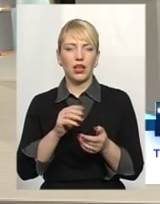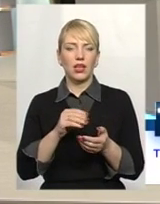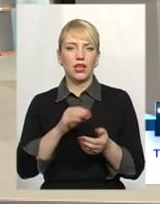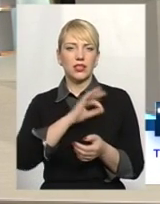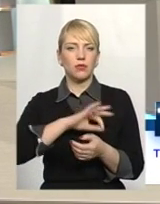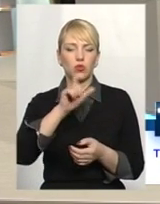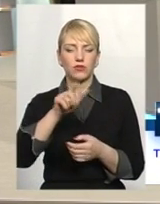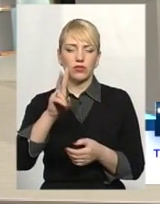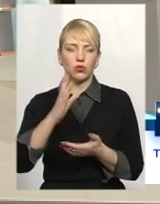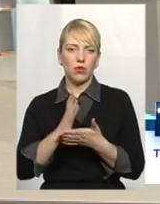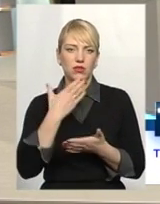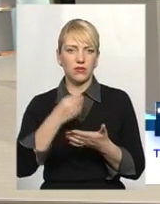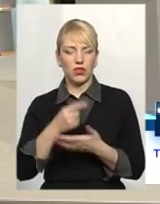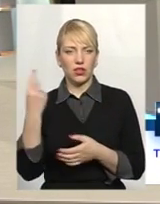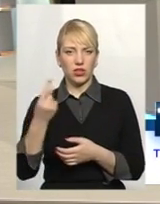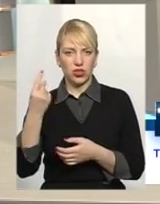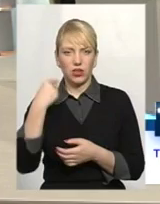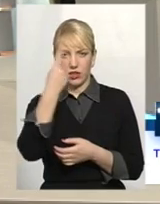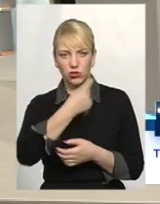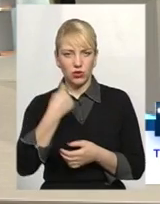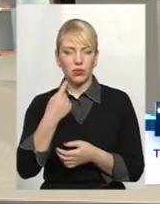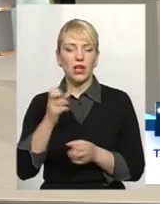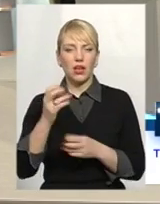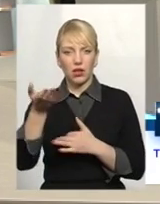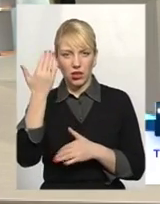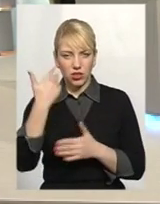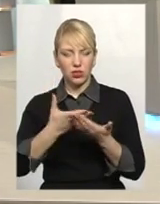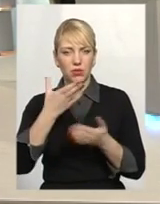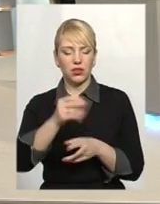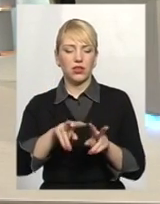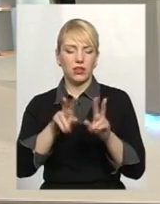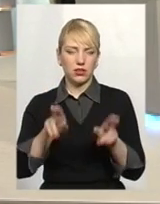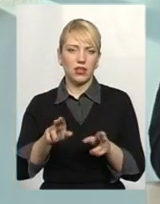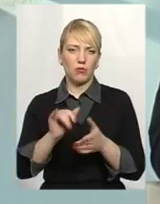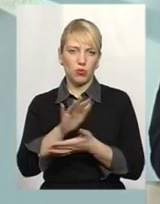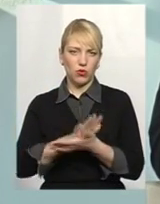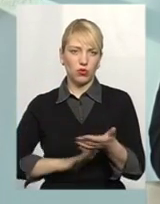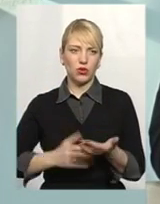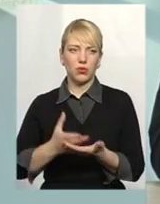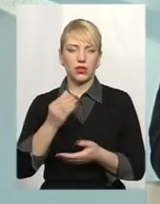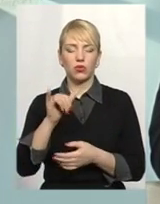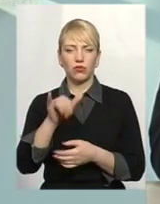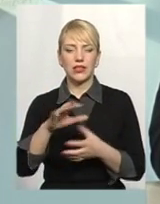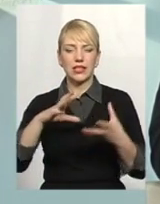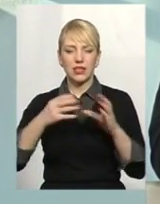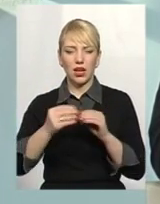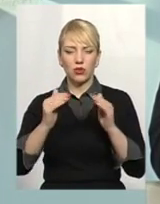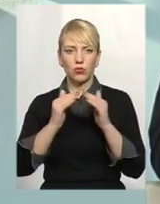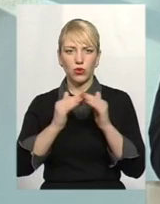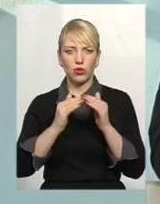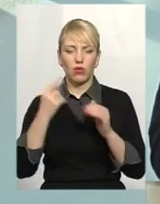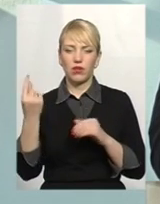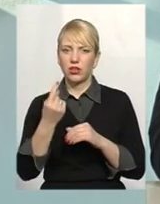лічильники. Тобто, якщо ви маєте лічильник, ви по ньому як сплачували, так і подальше і сплачуєте. У вас загальнобудинковий лічильник не